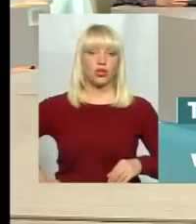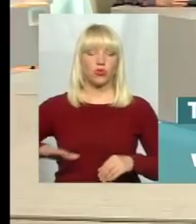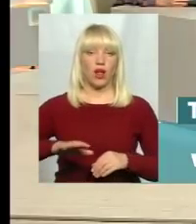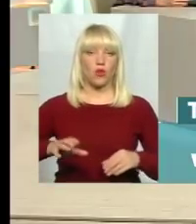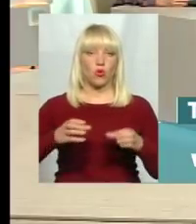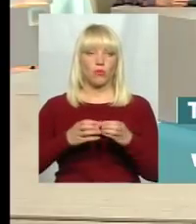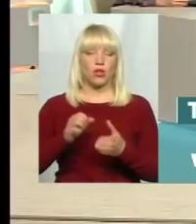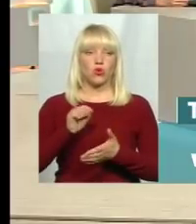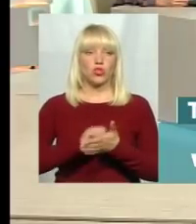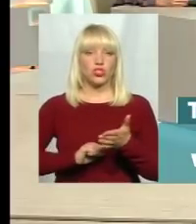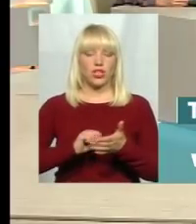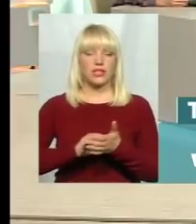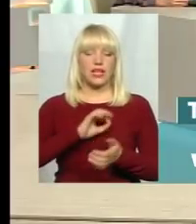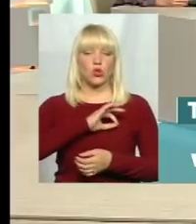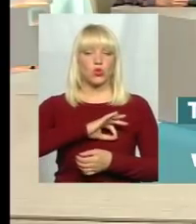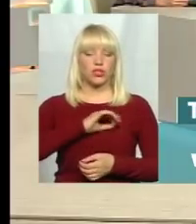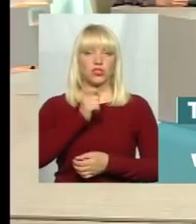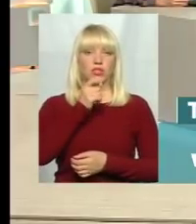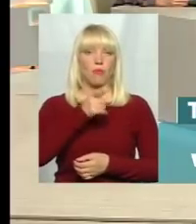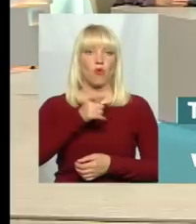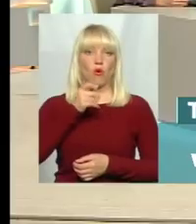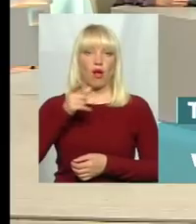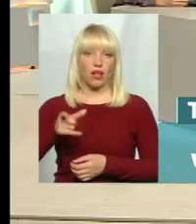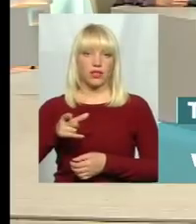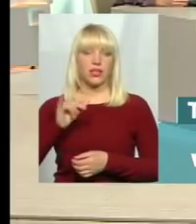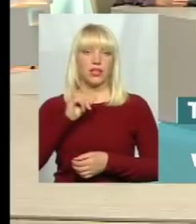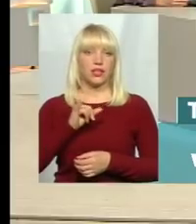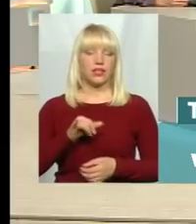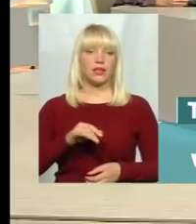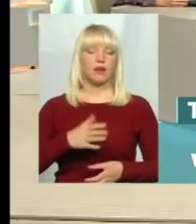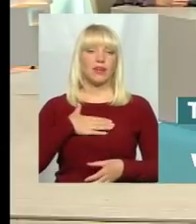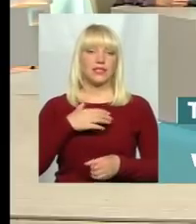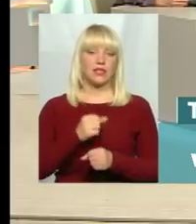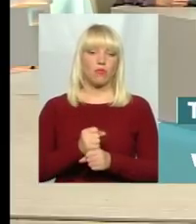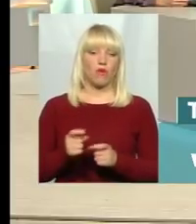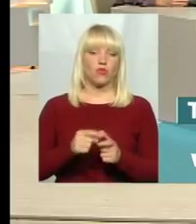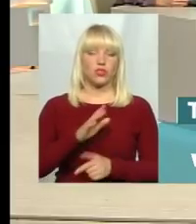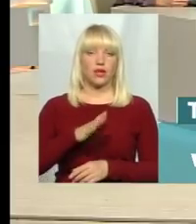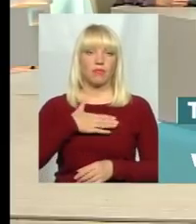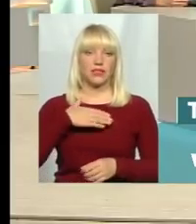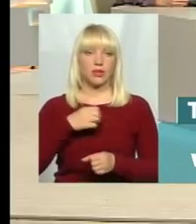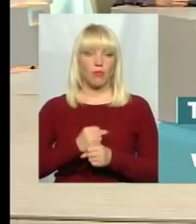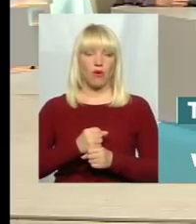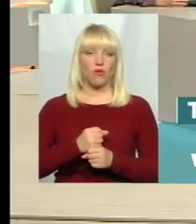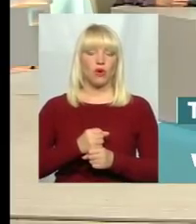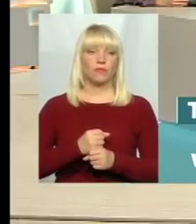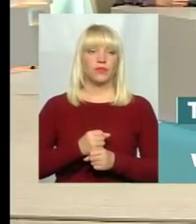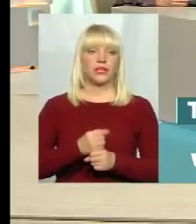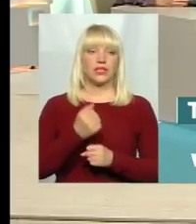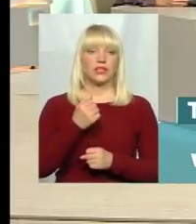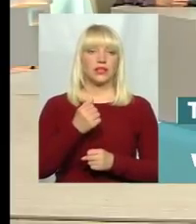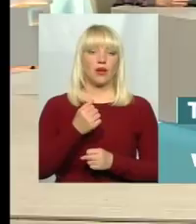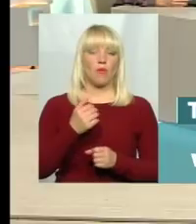юридичні прогалини і, скажімо так, принципово чи не принципово, не міні судити позицію ЦВК,